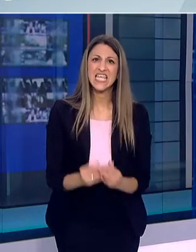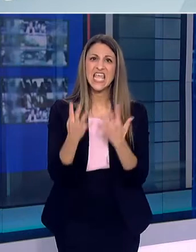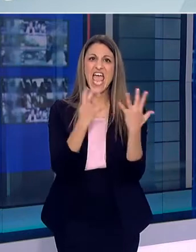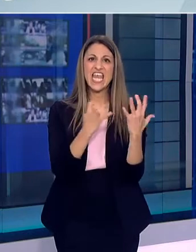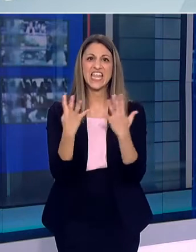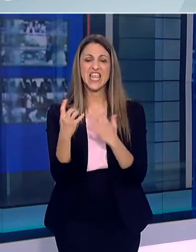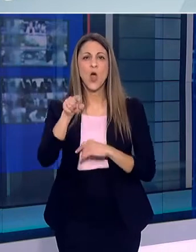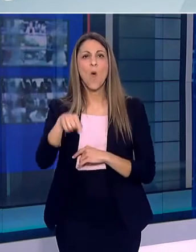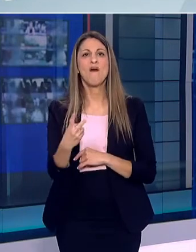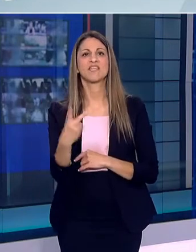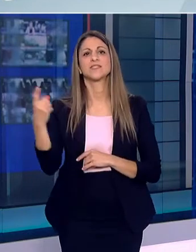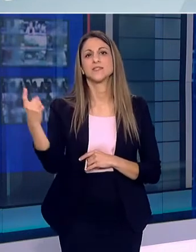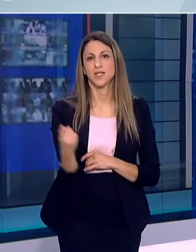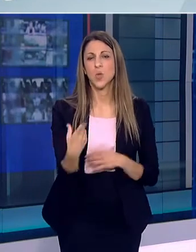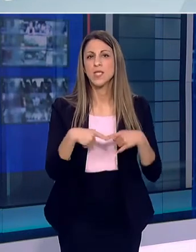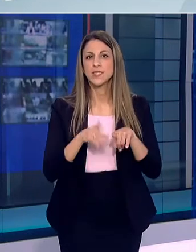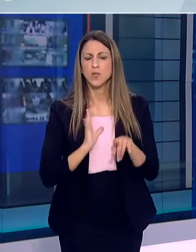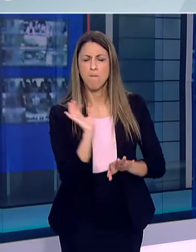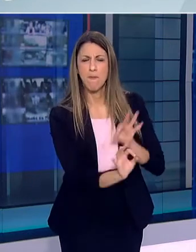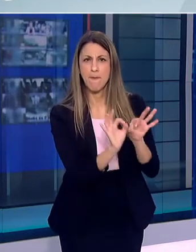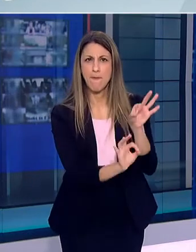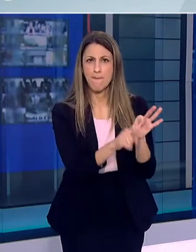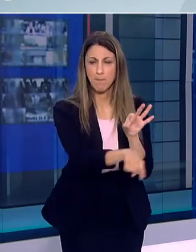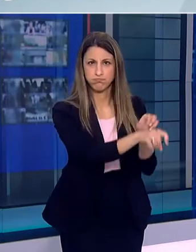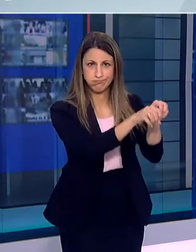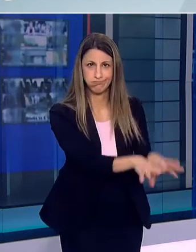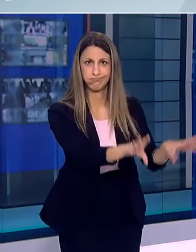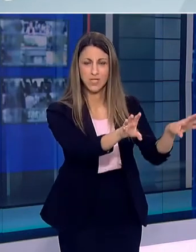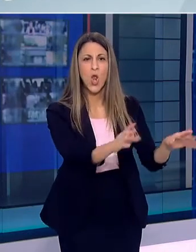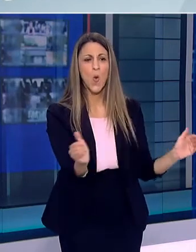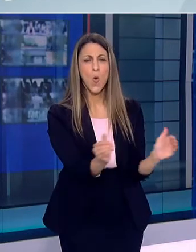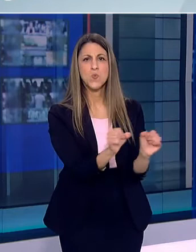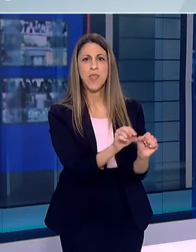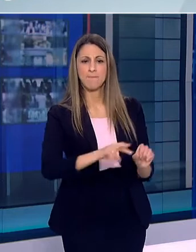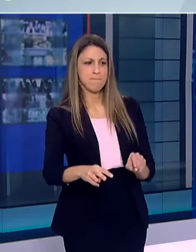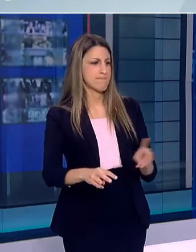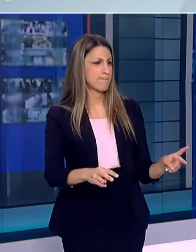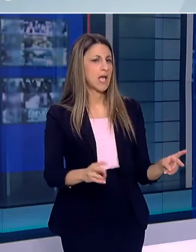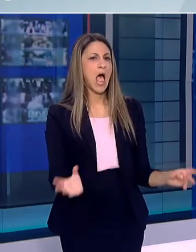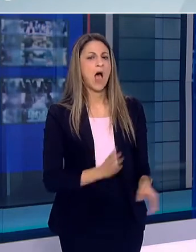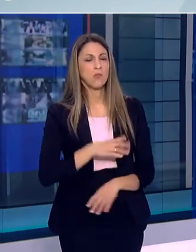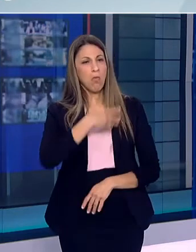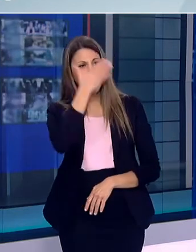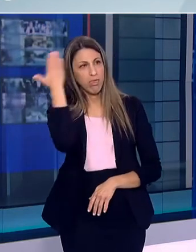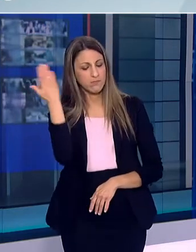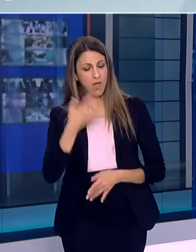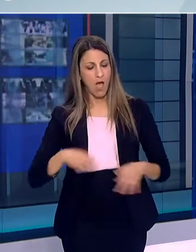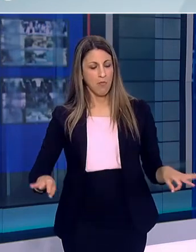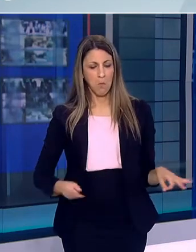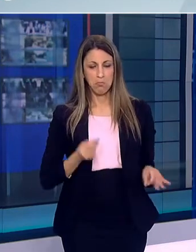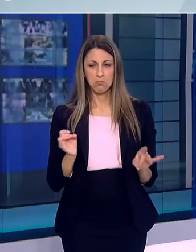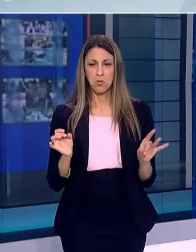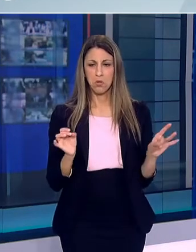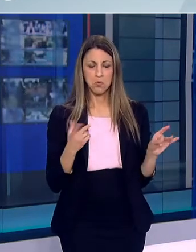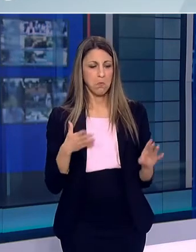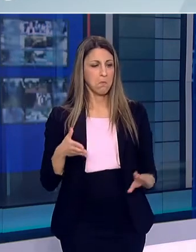προκύπτει από τέτοια φαινόμενα υπερμετάδοσης σε κλειστούς χώρους όπου κάποιος αθώος, μπορεί και ασυμπηδοματικός